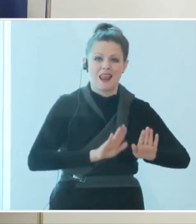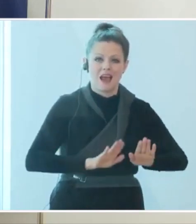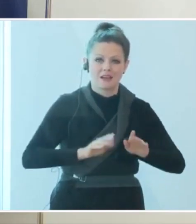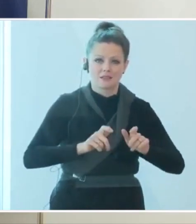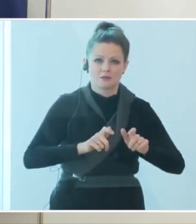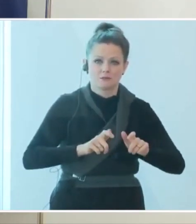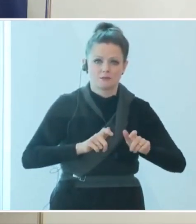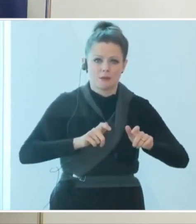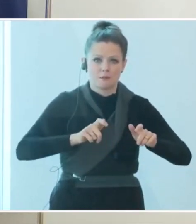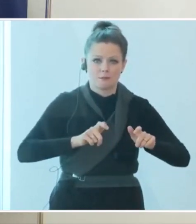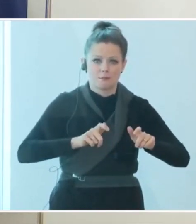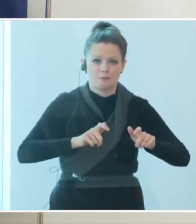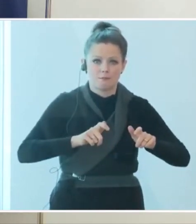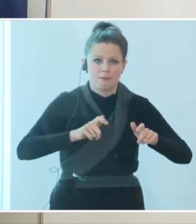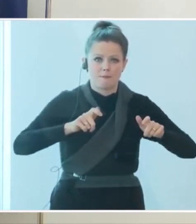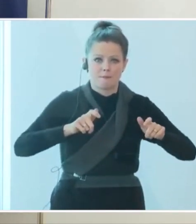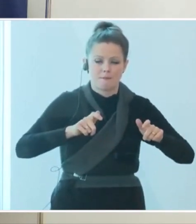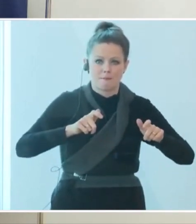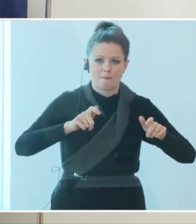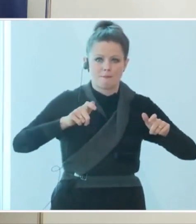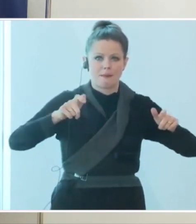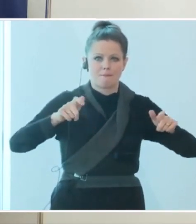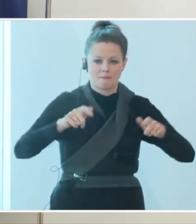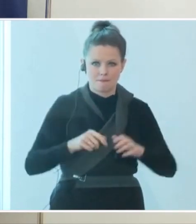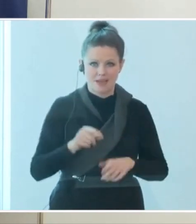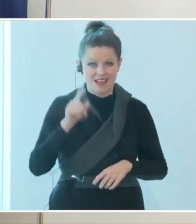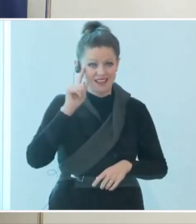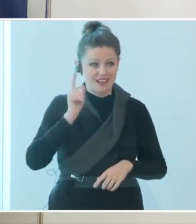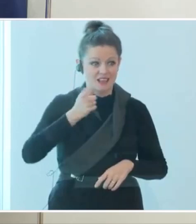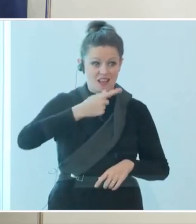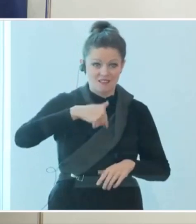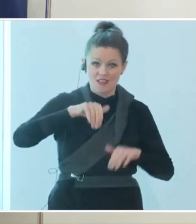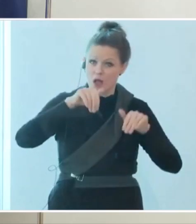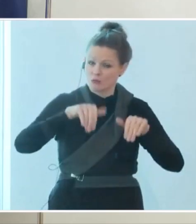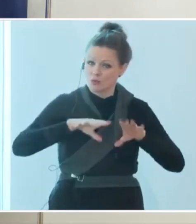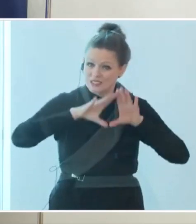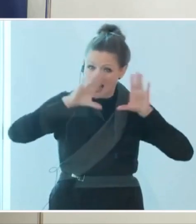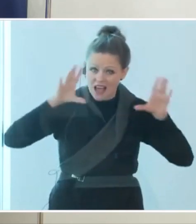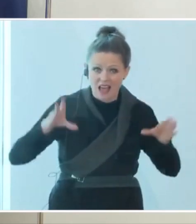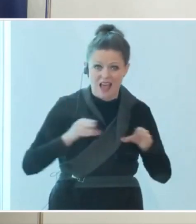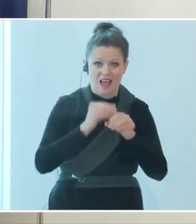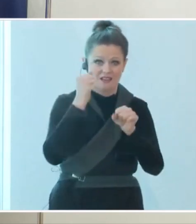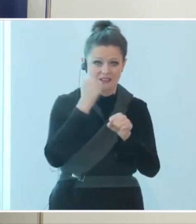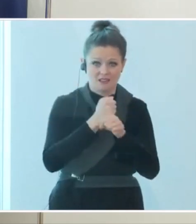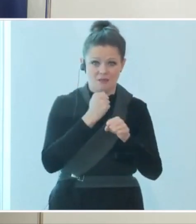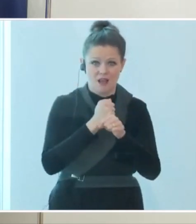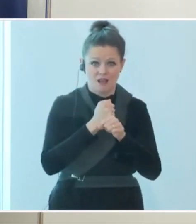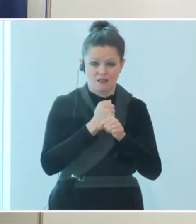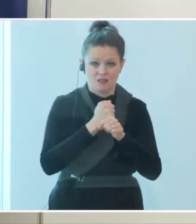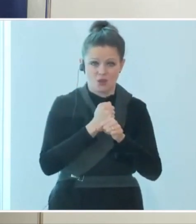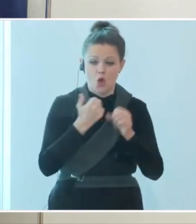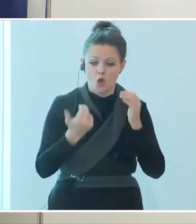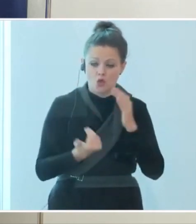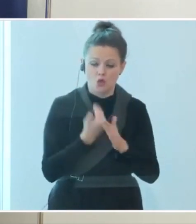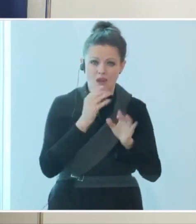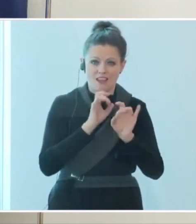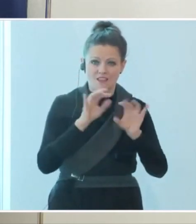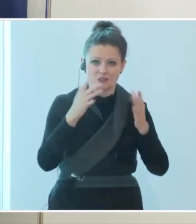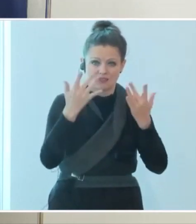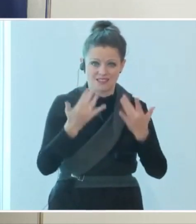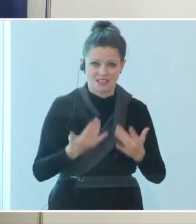Es liegt an uns allen, dass wir alles tun, dass wir das Wachstum der Neuinfiziertenzahlen